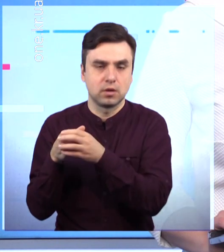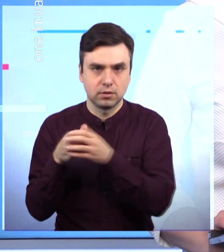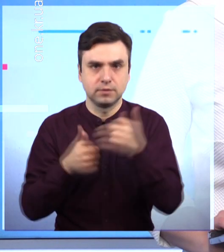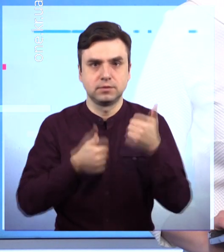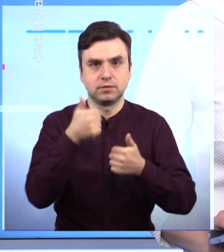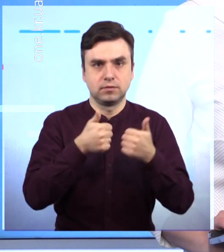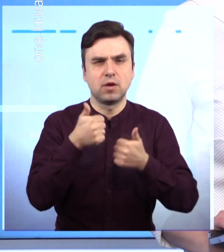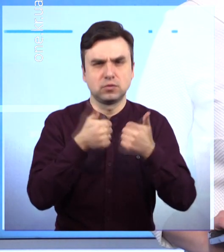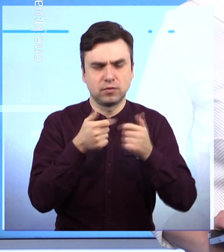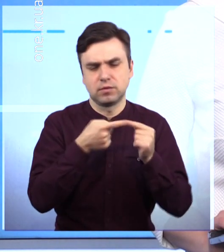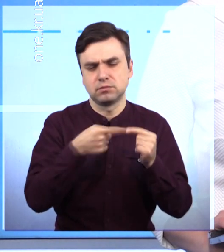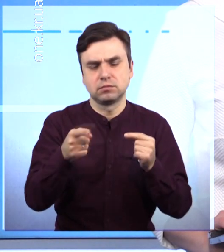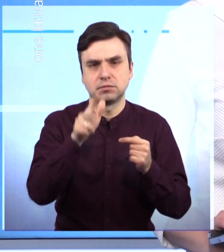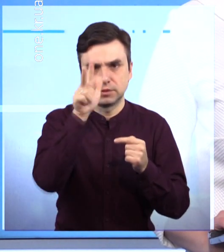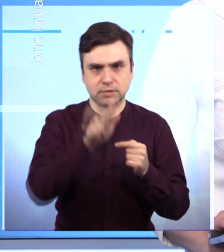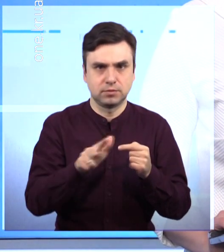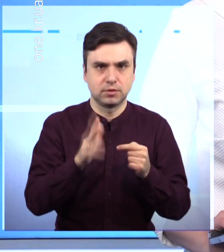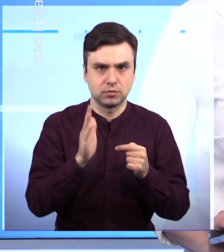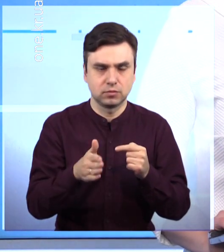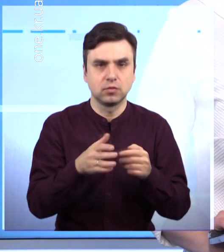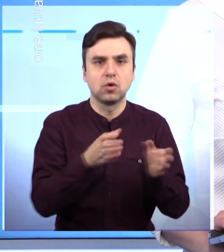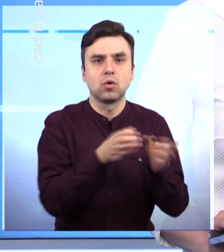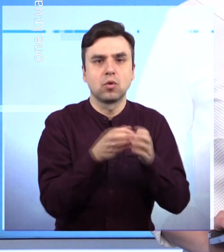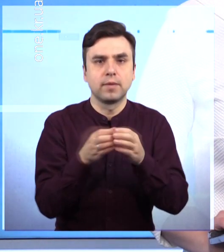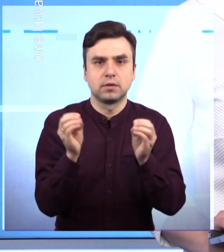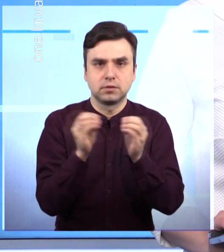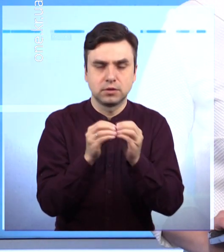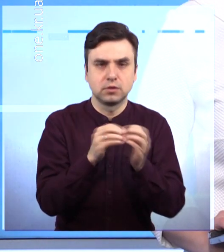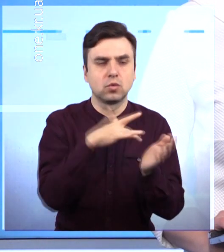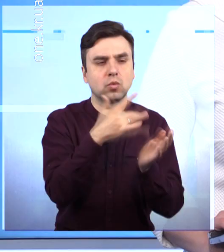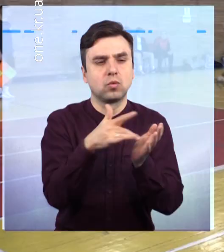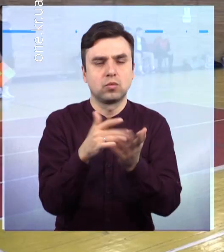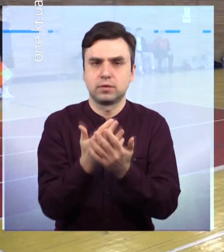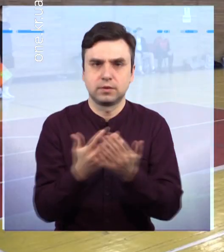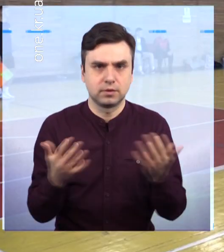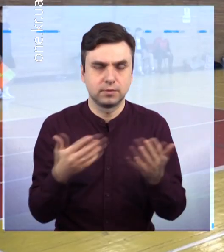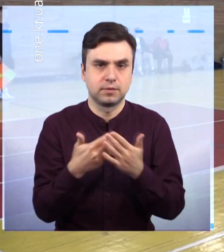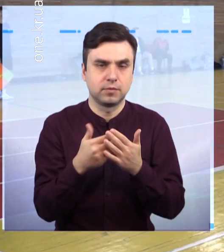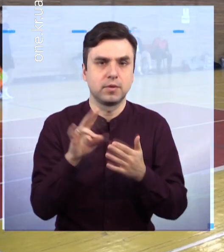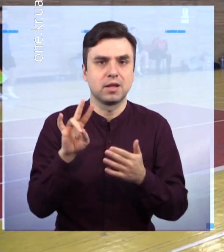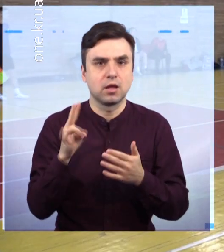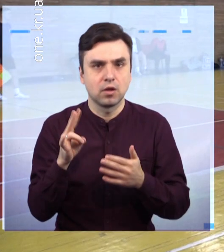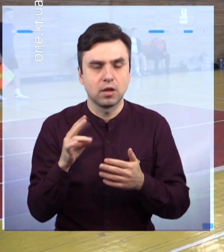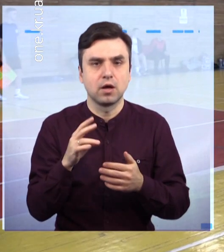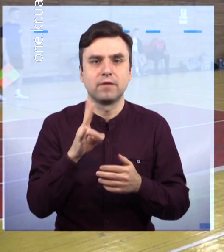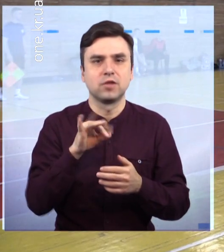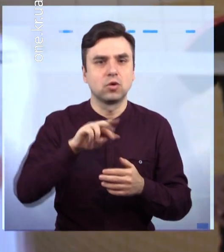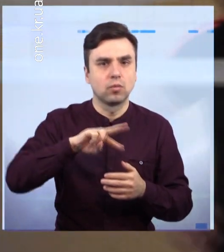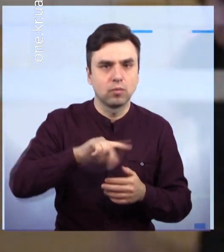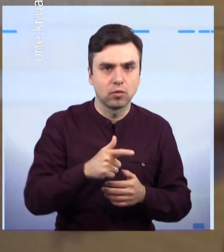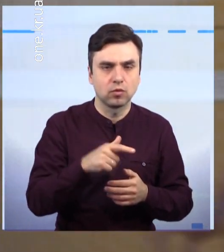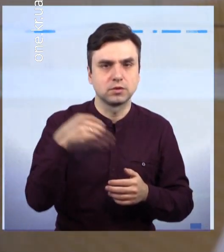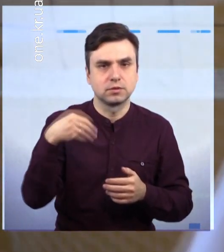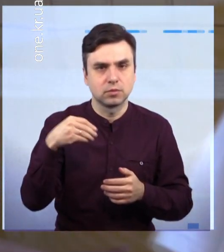Загалом змагання триватимуть протягом трьох місяців. В них візьмуть участь 10 команд з різних міст України. Зокрема, з